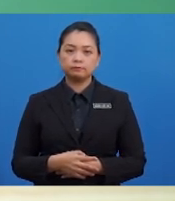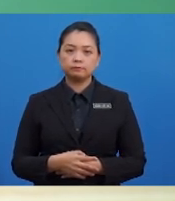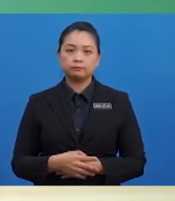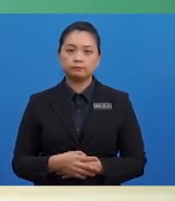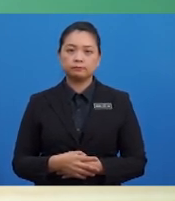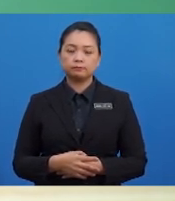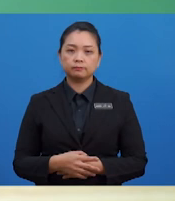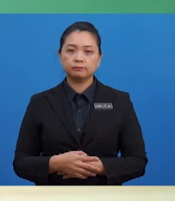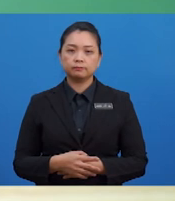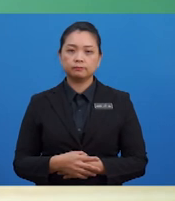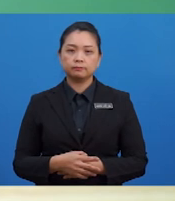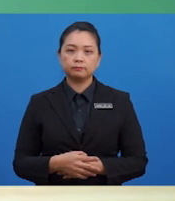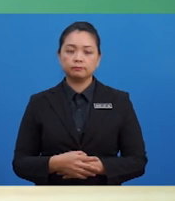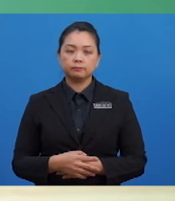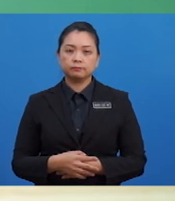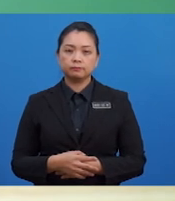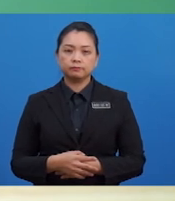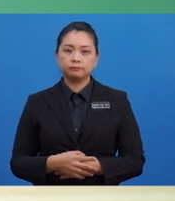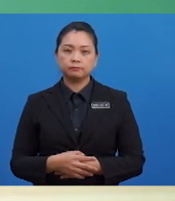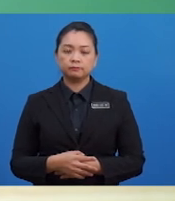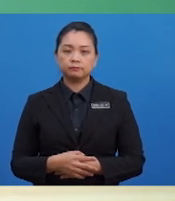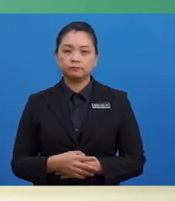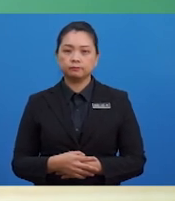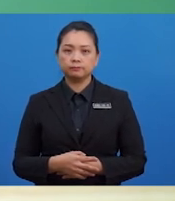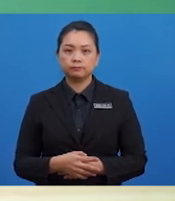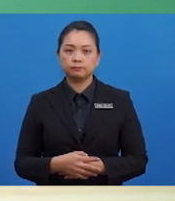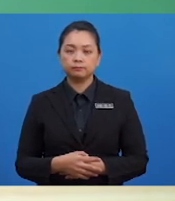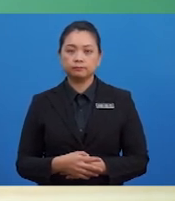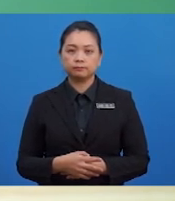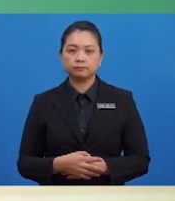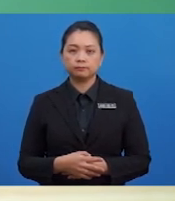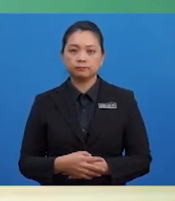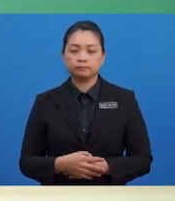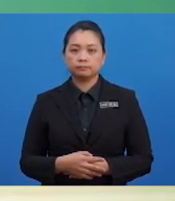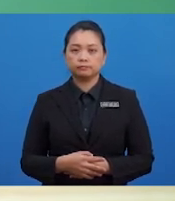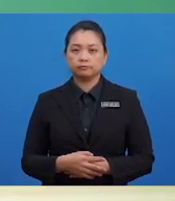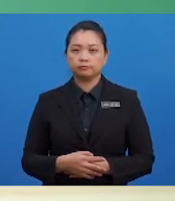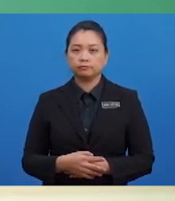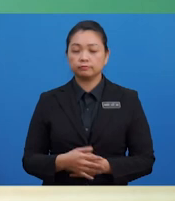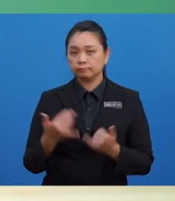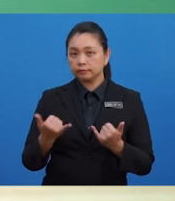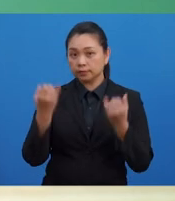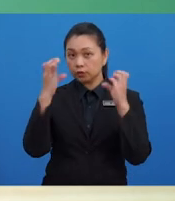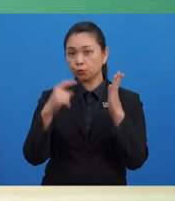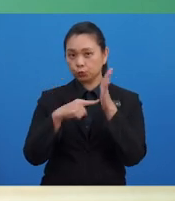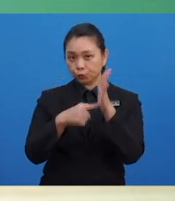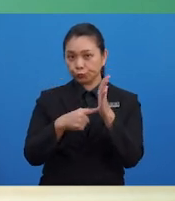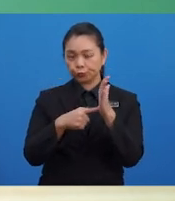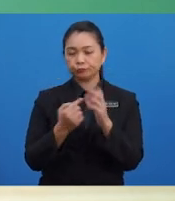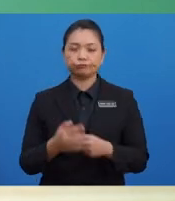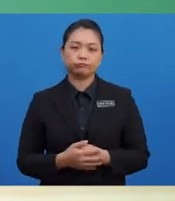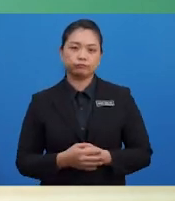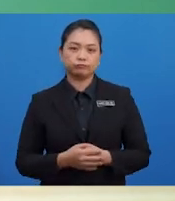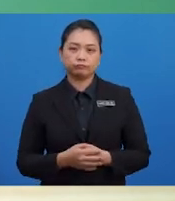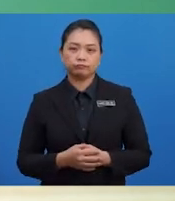ditunjukkan. Dan sekarang, mari cikgu tunjukkan cara untuk mencatat